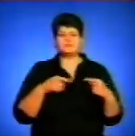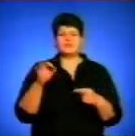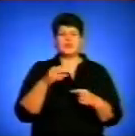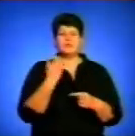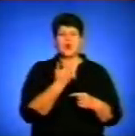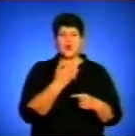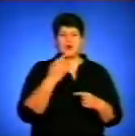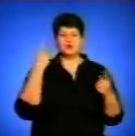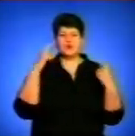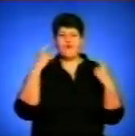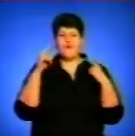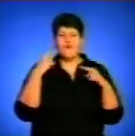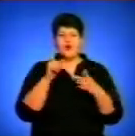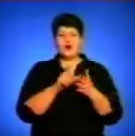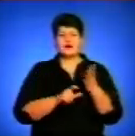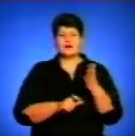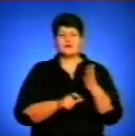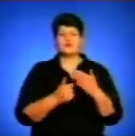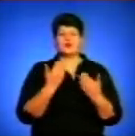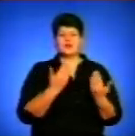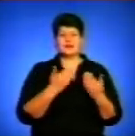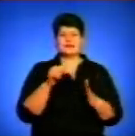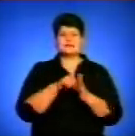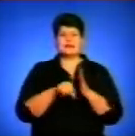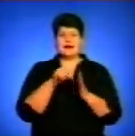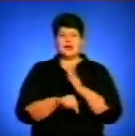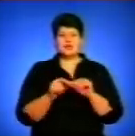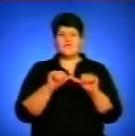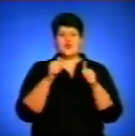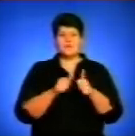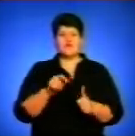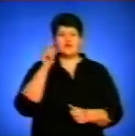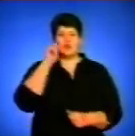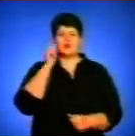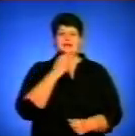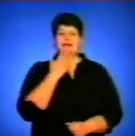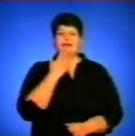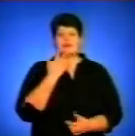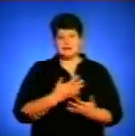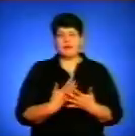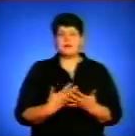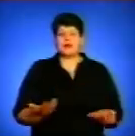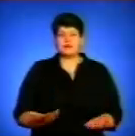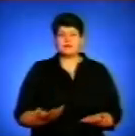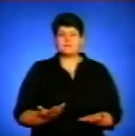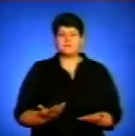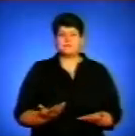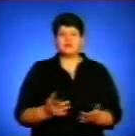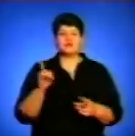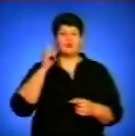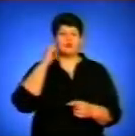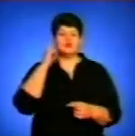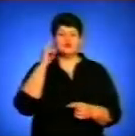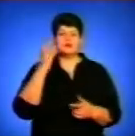його творах і, власне, по тому, яке їхнє значення, формування української нації, наприклад. Тобто, щоб відчути